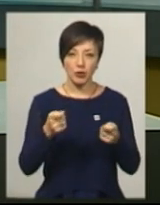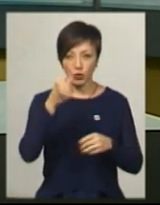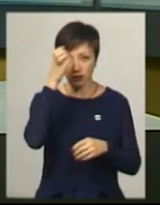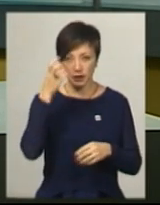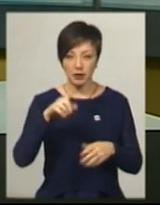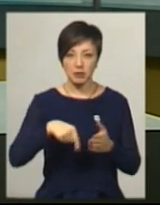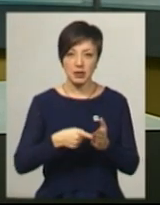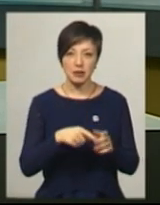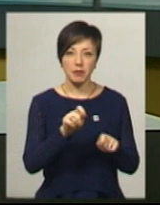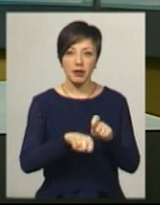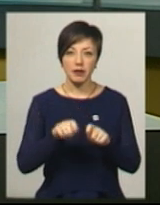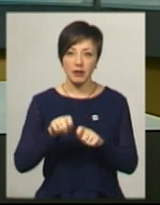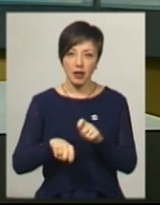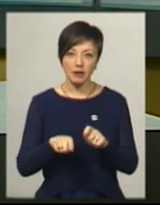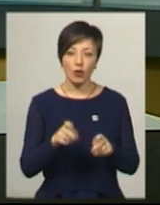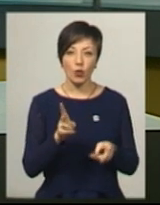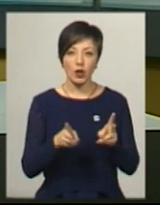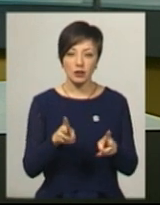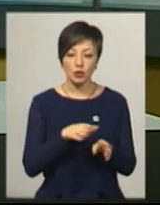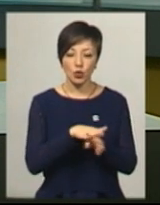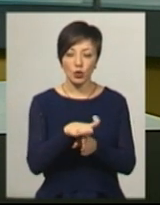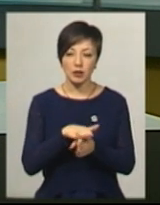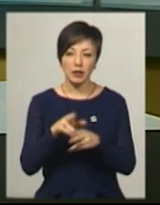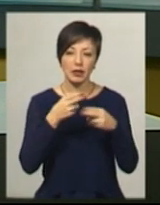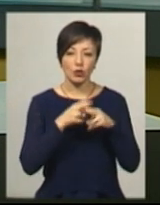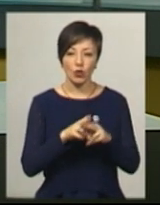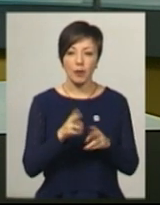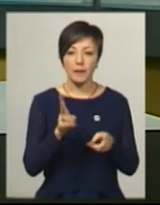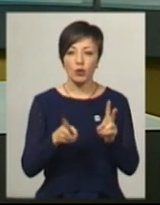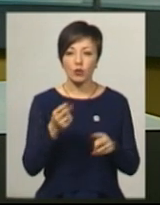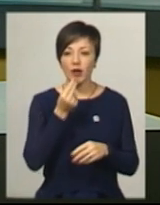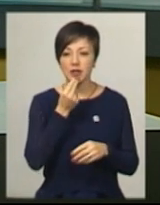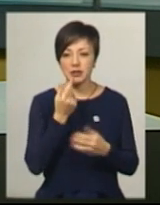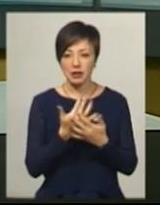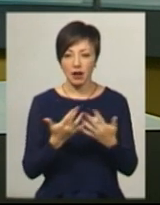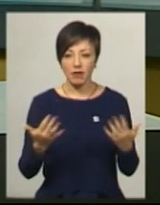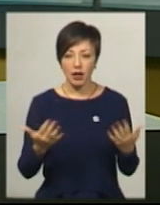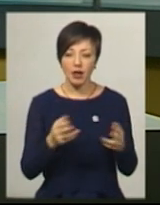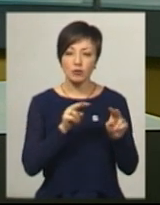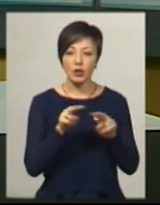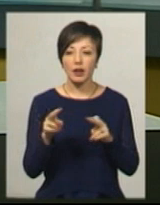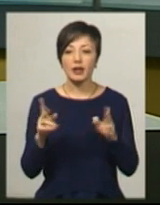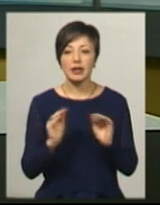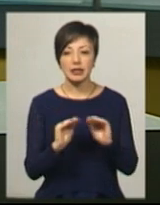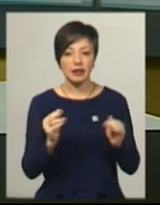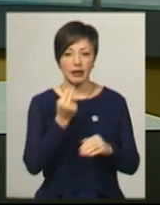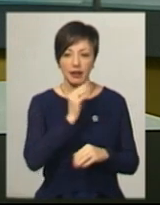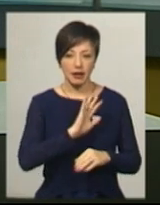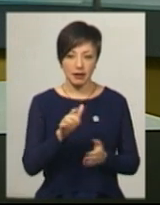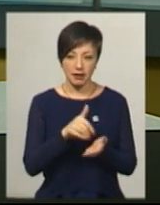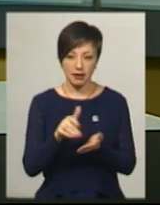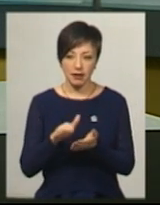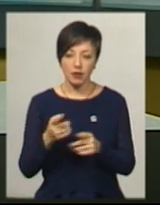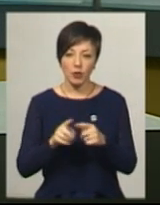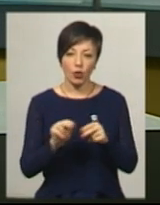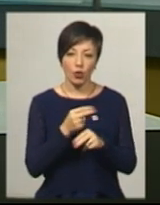перевірятиме кухарів навчальних закладів за дотриманням технології приготування страв та спостерігає, які страви діти не їдять. Після